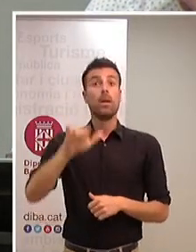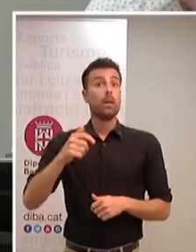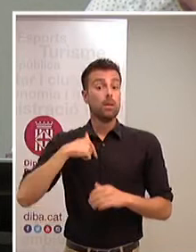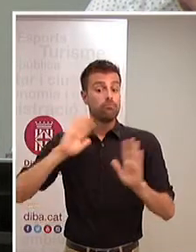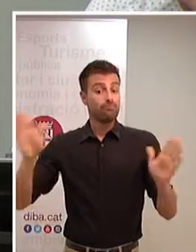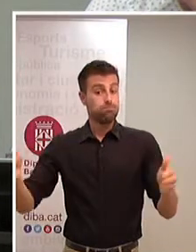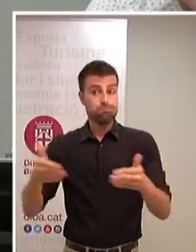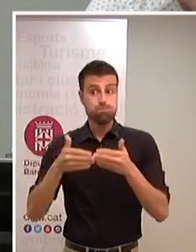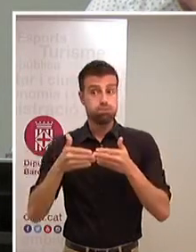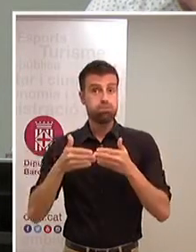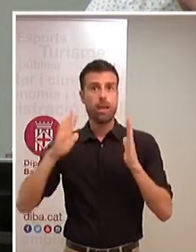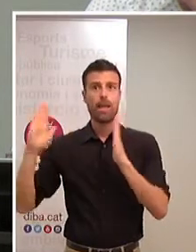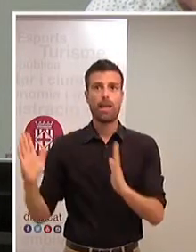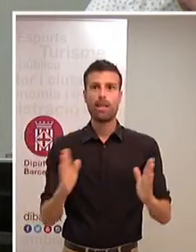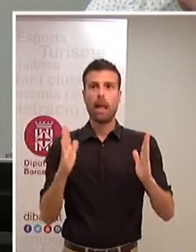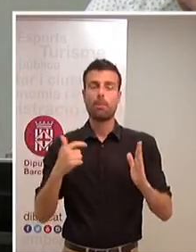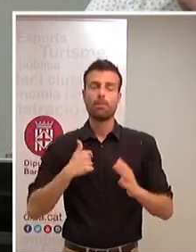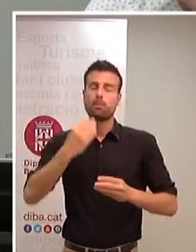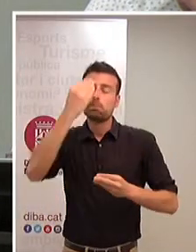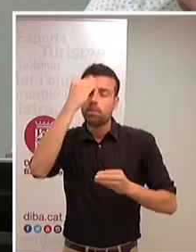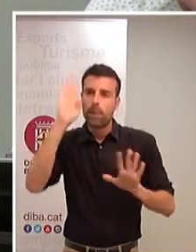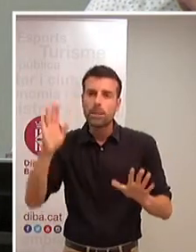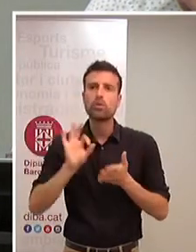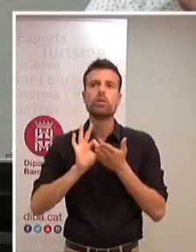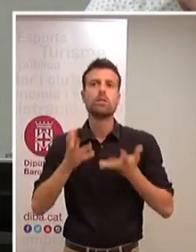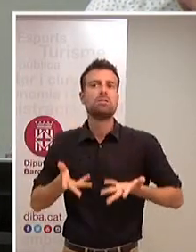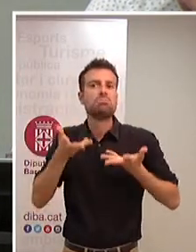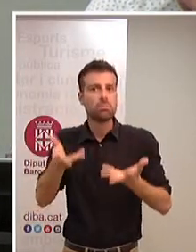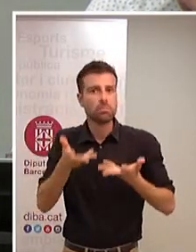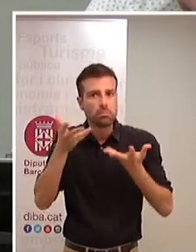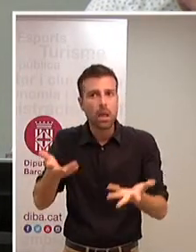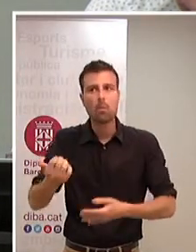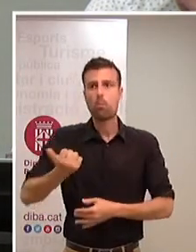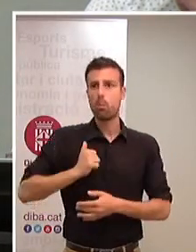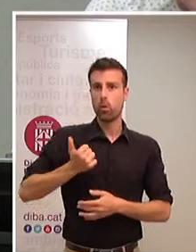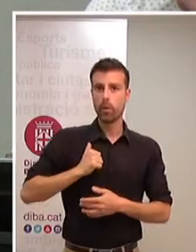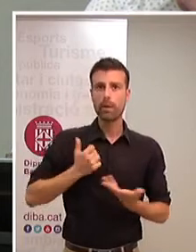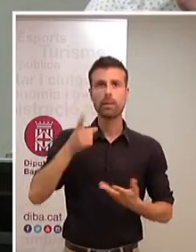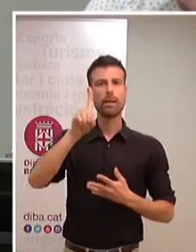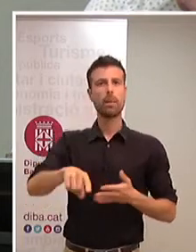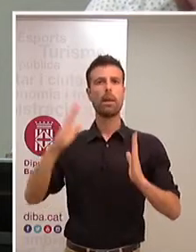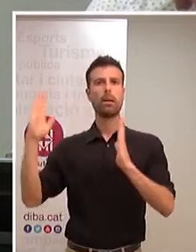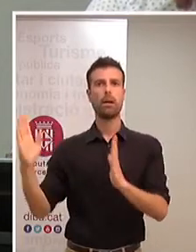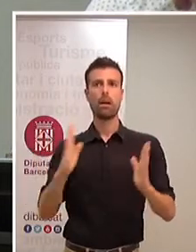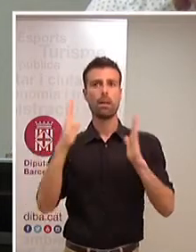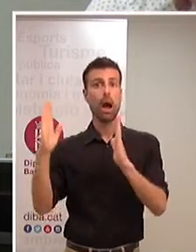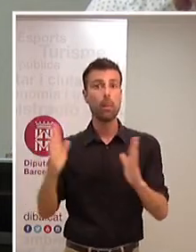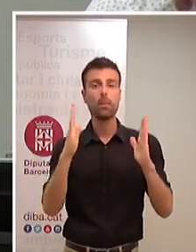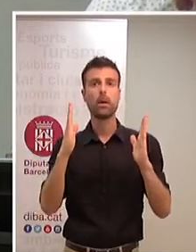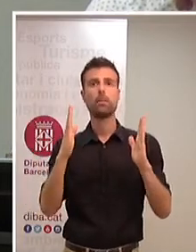aquesta etapa que ha estat espero una etapa de servei una etapa profitosa i una etapa que